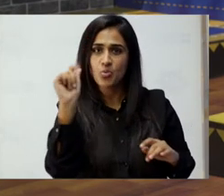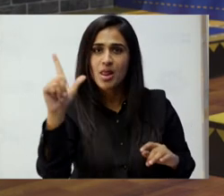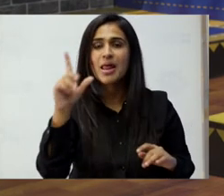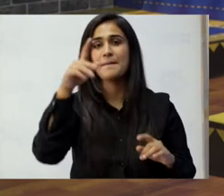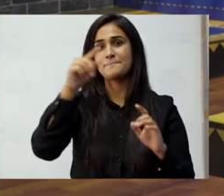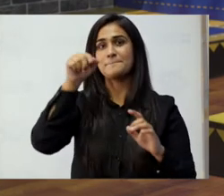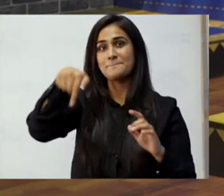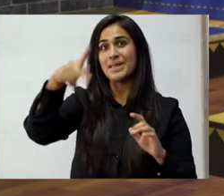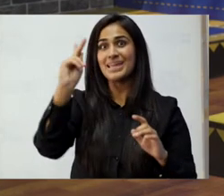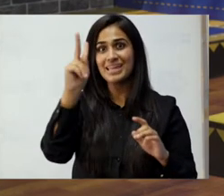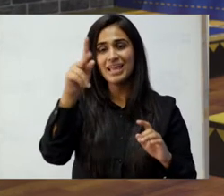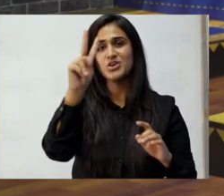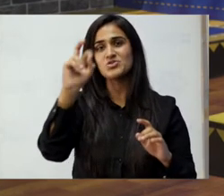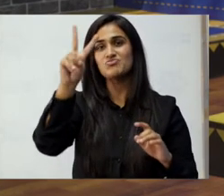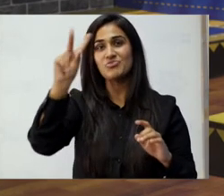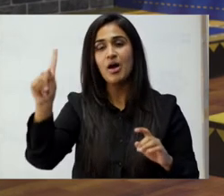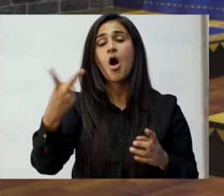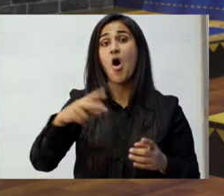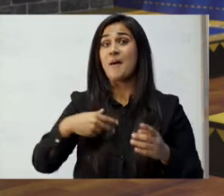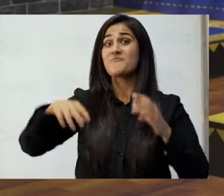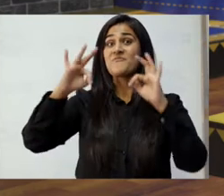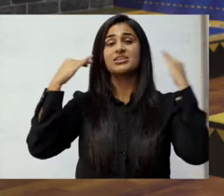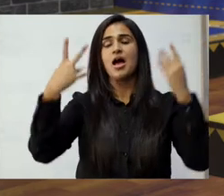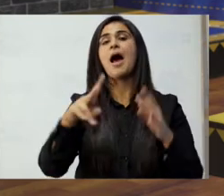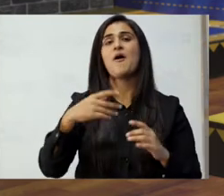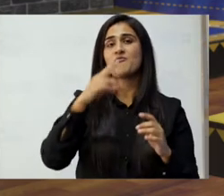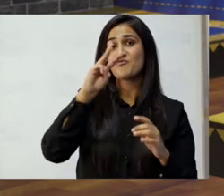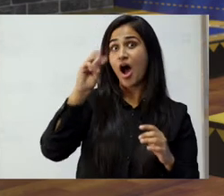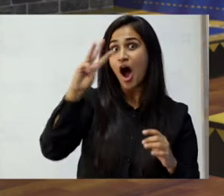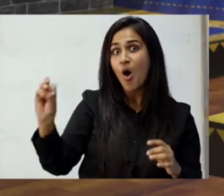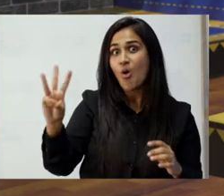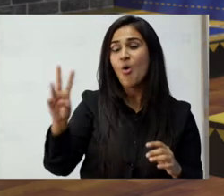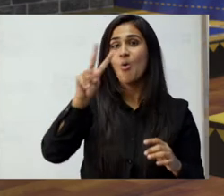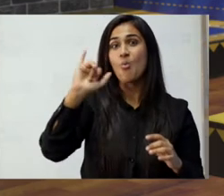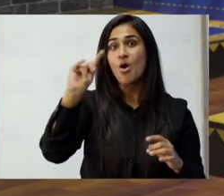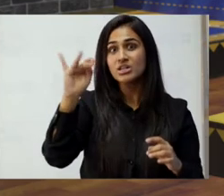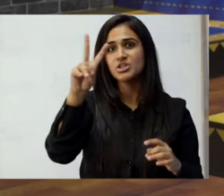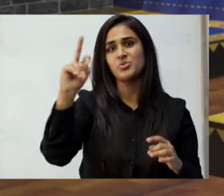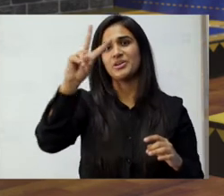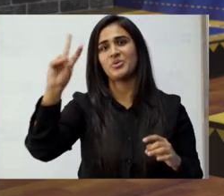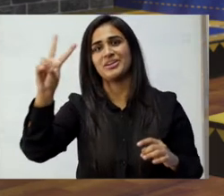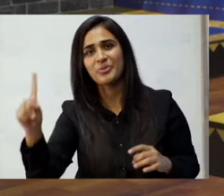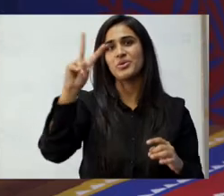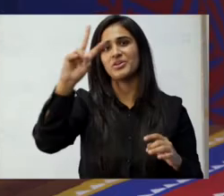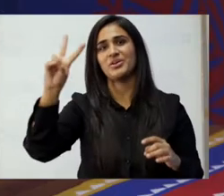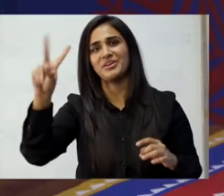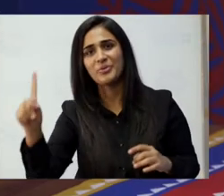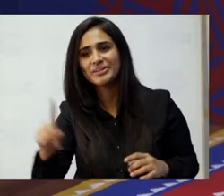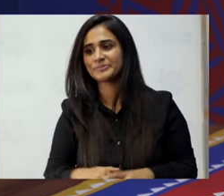کے ٹویٹی ٹویٹی ون اور ہمارے فیسٹیول کا نام ہے واو ورچول پاکستان ٹویٹی ٹویٹی ون